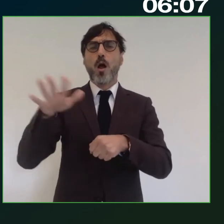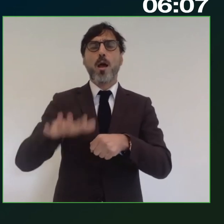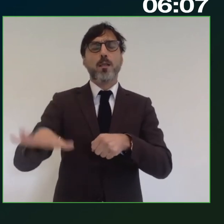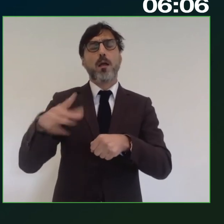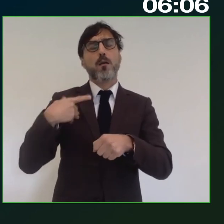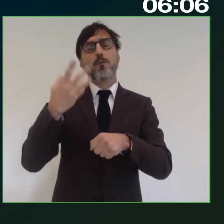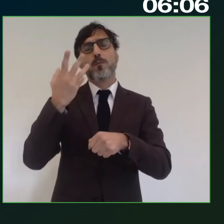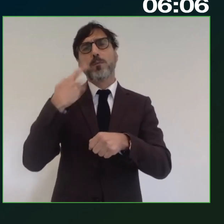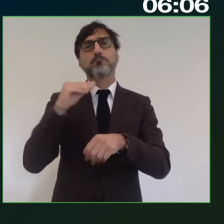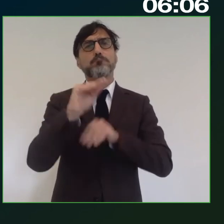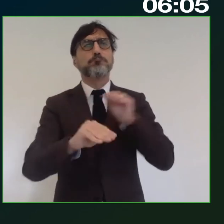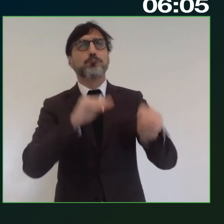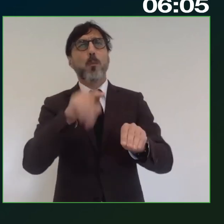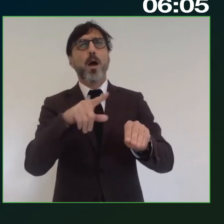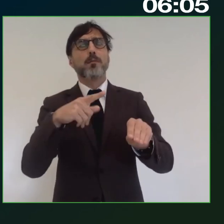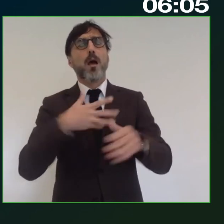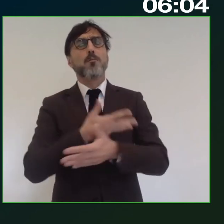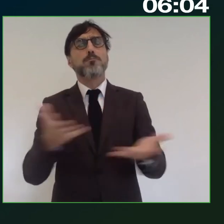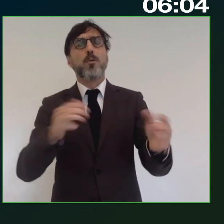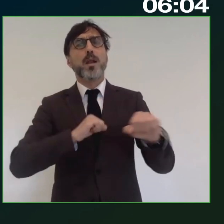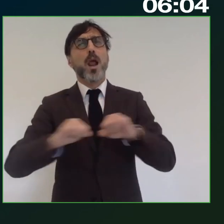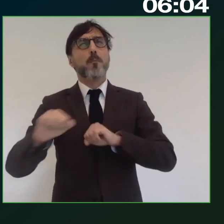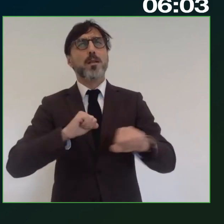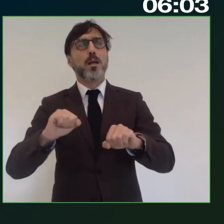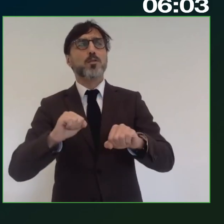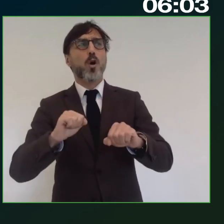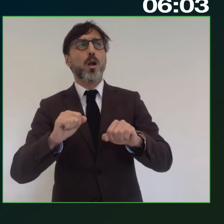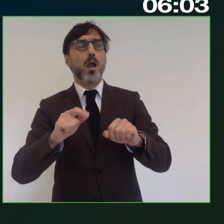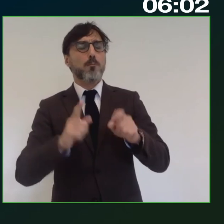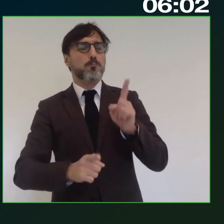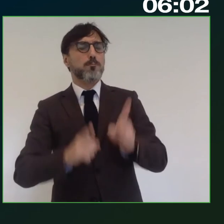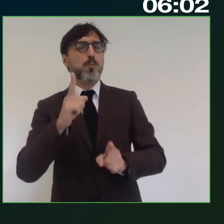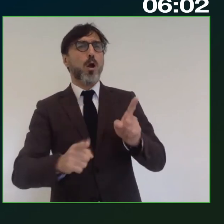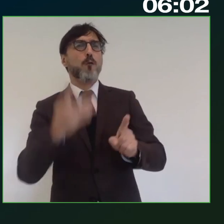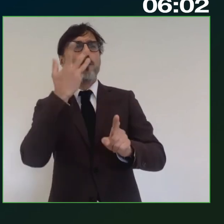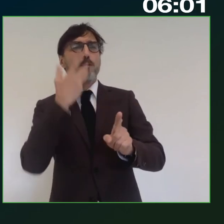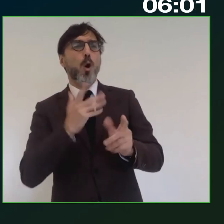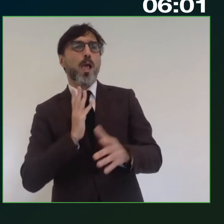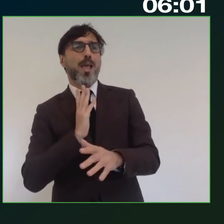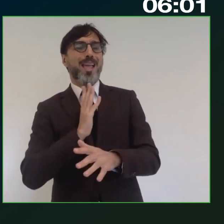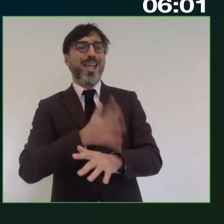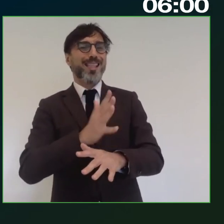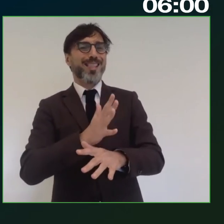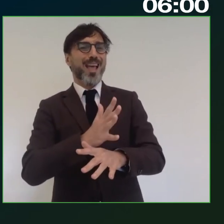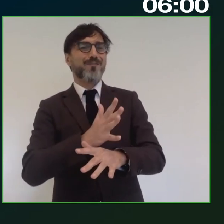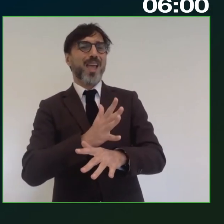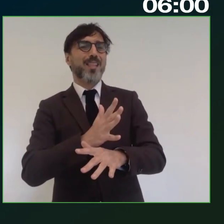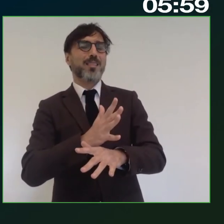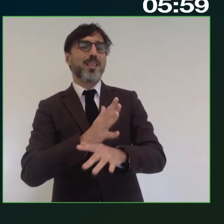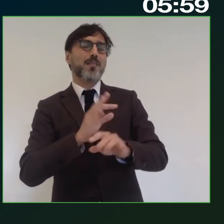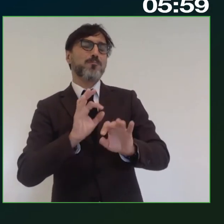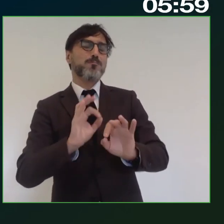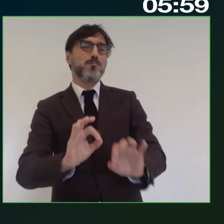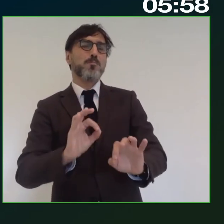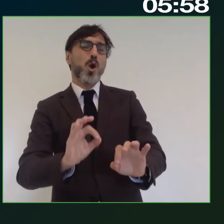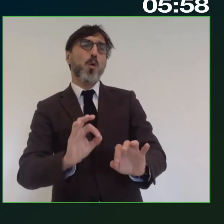pubblica amministrazione e alla politica degli interventi che riguardano